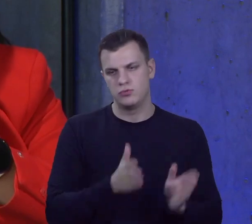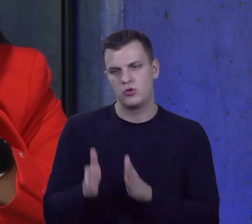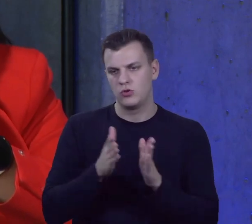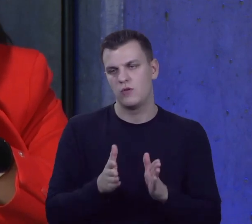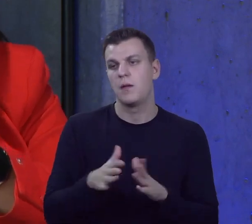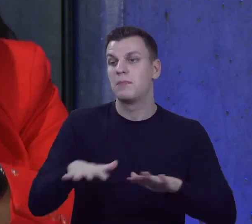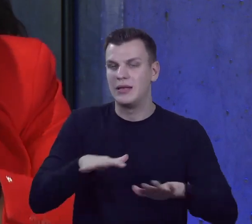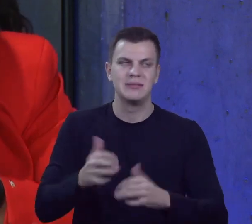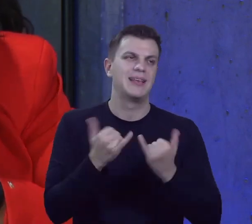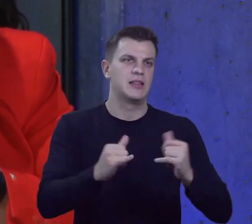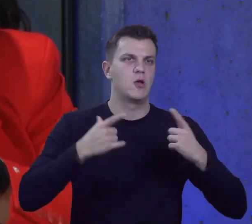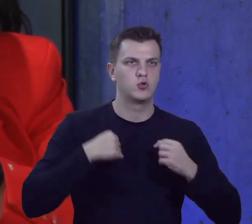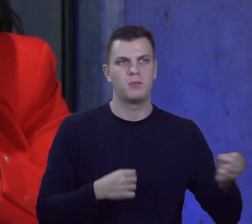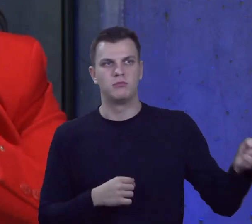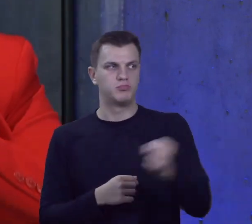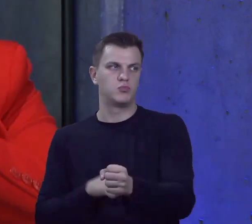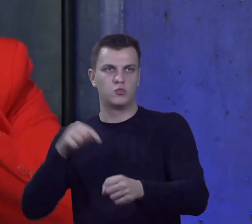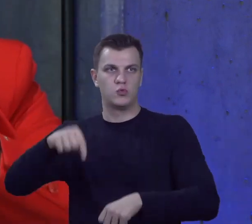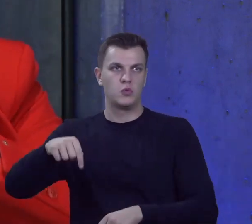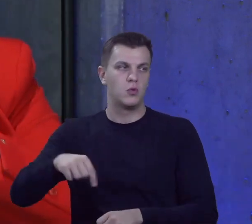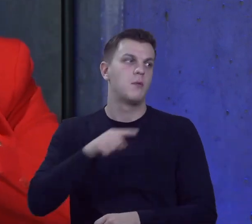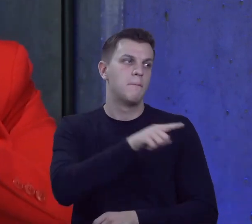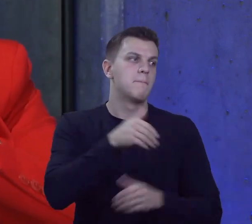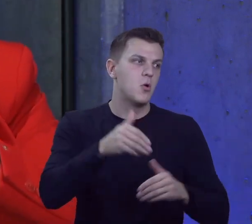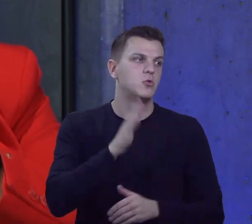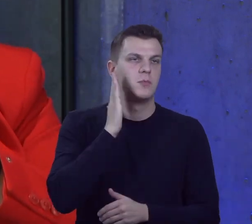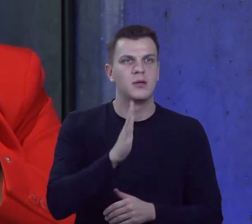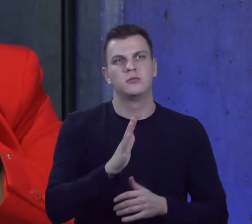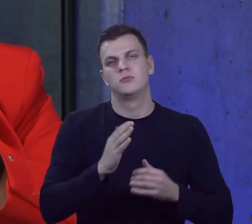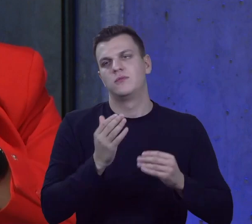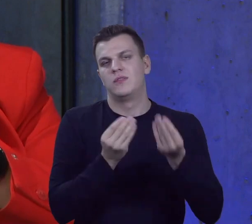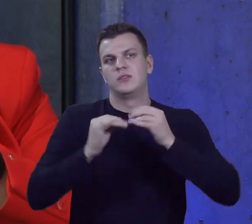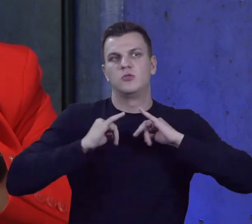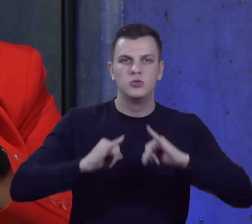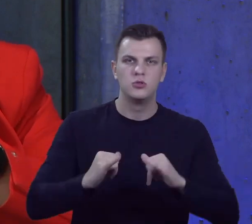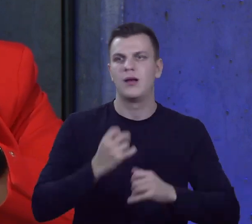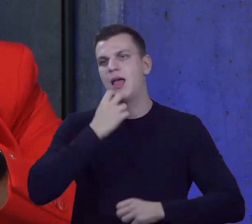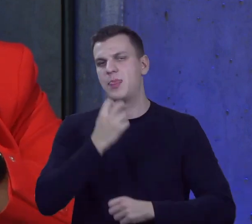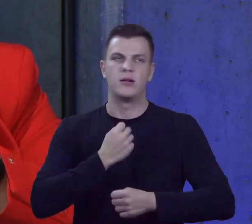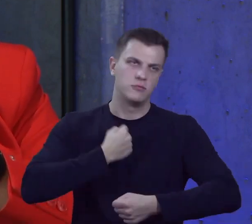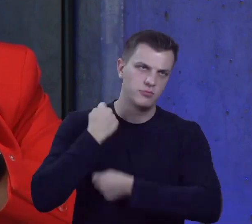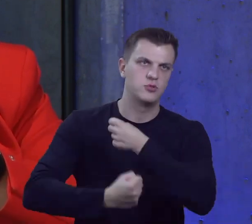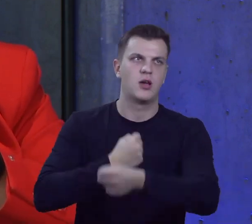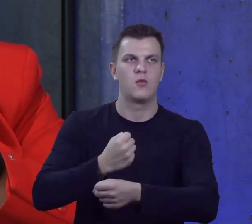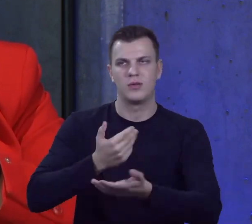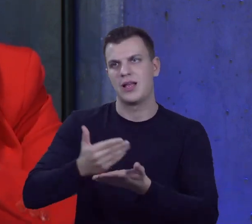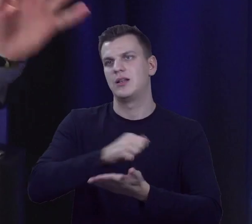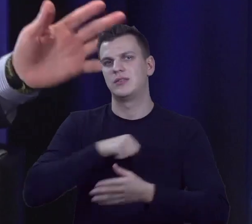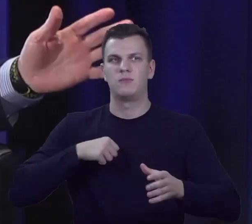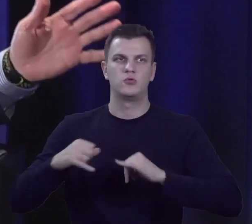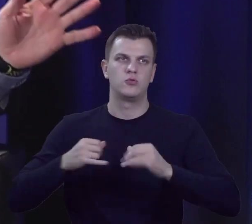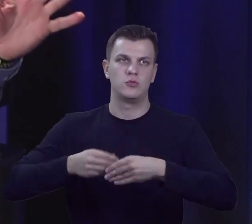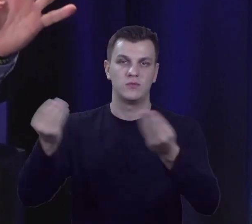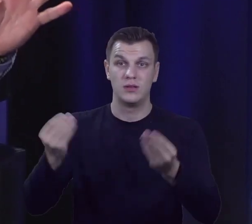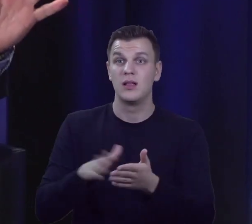dla kolejnej osoby, która będzie może miała większą siłę i więcej zapału, żeby pchnąć ten samorząd dalej. Dobrze. Tu pan